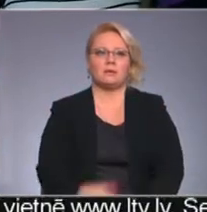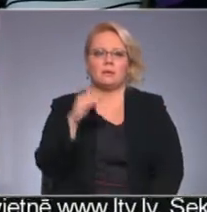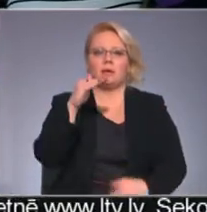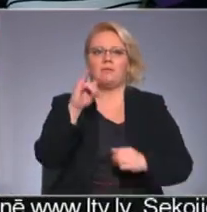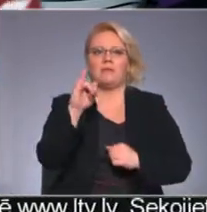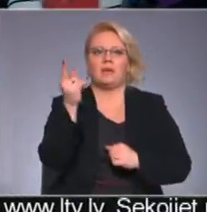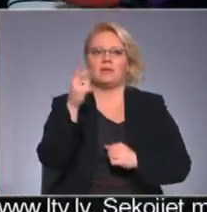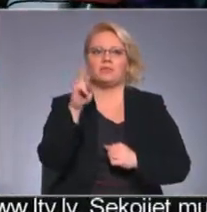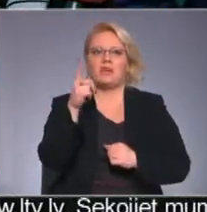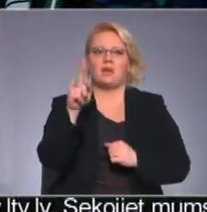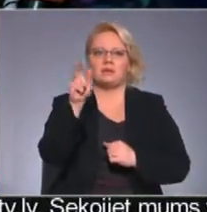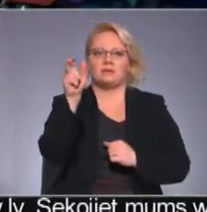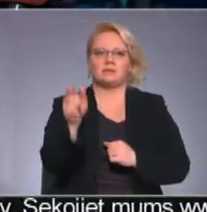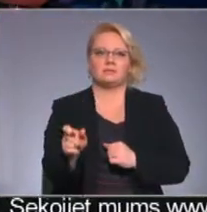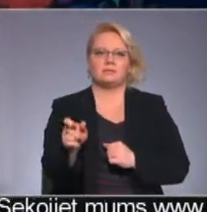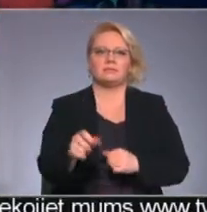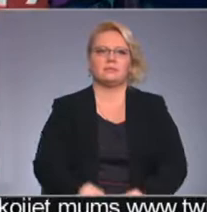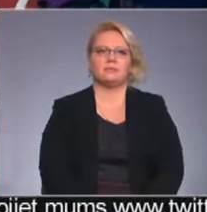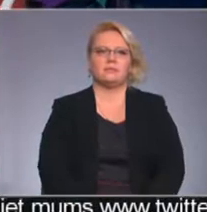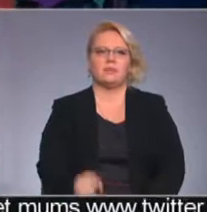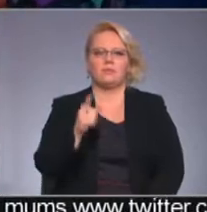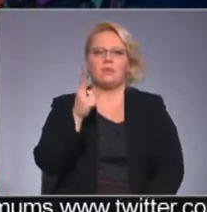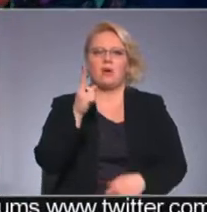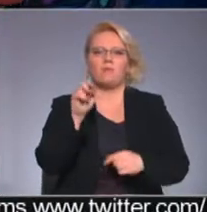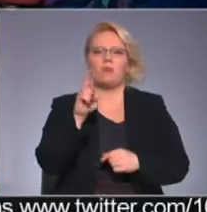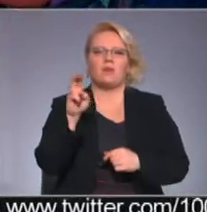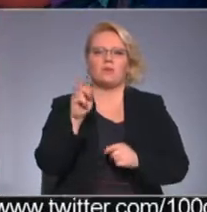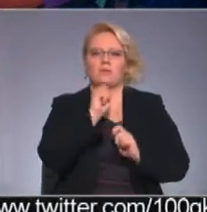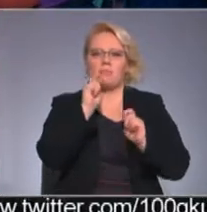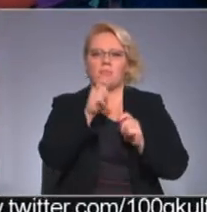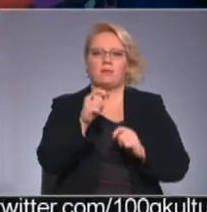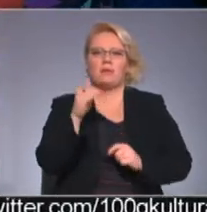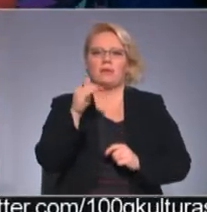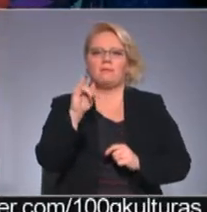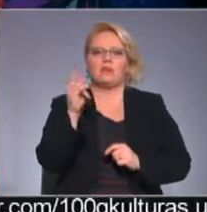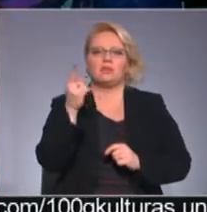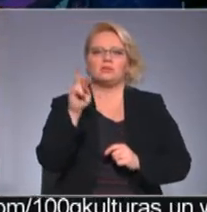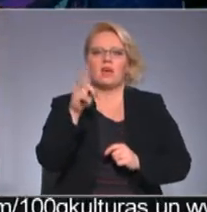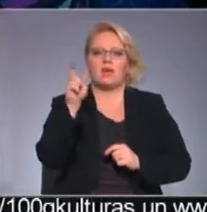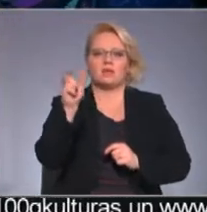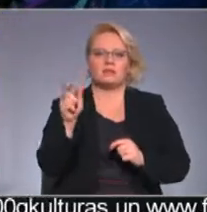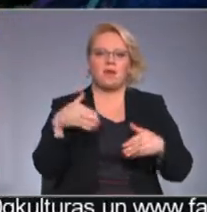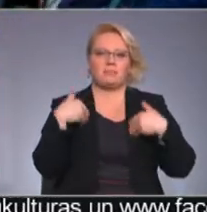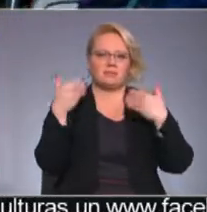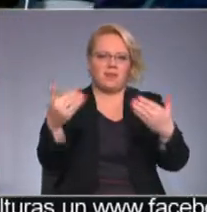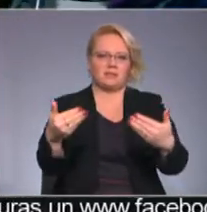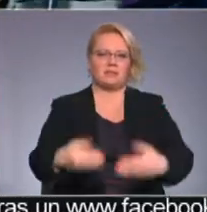kur viņš balvs 2015 ieguvējus ir Miķelis Pišers. Apsveicam!